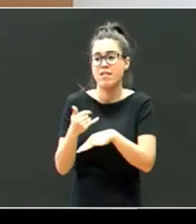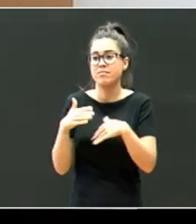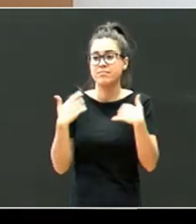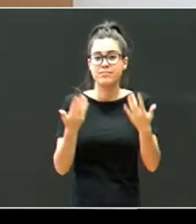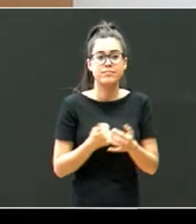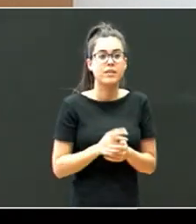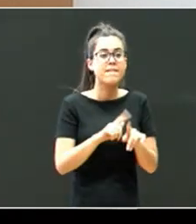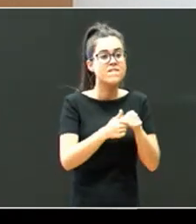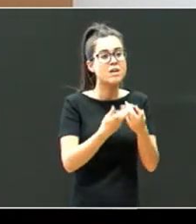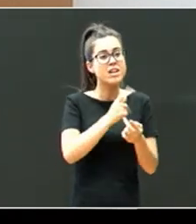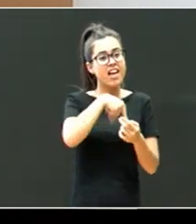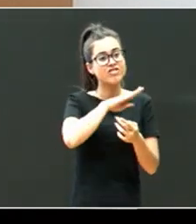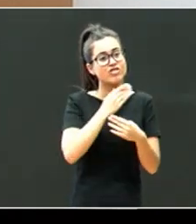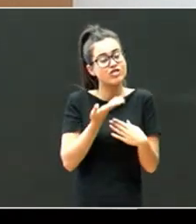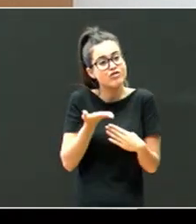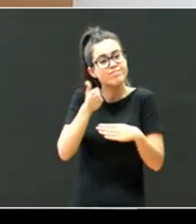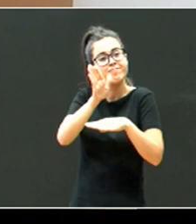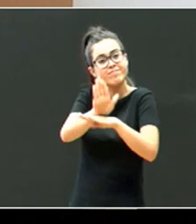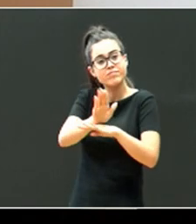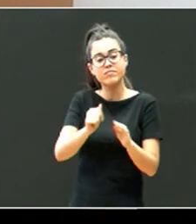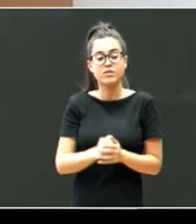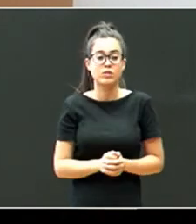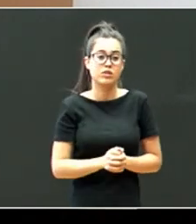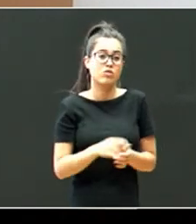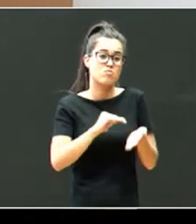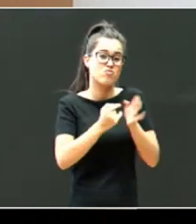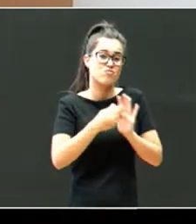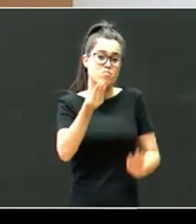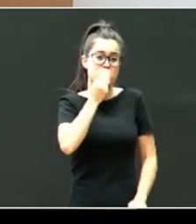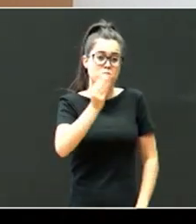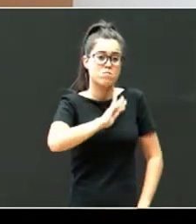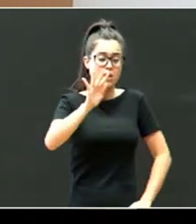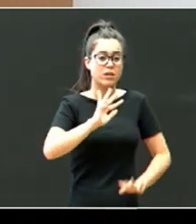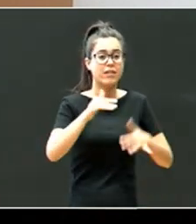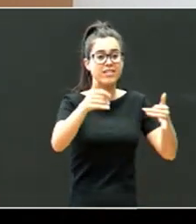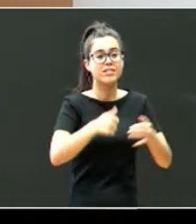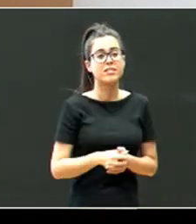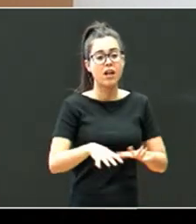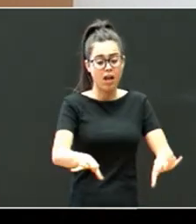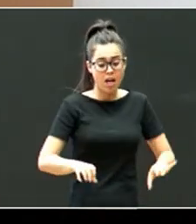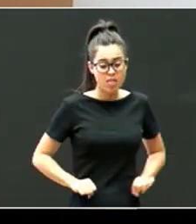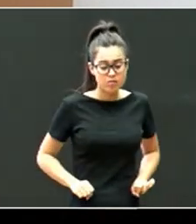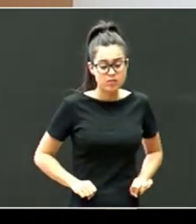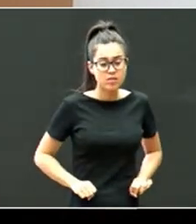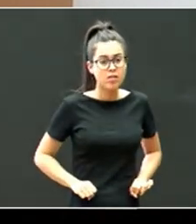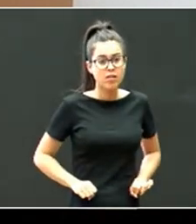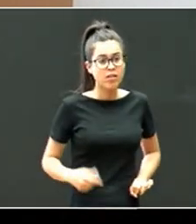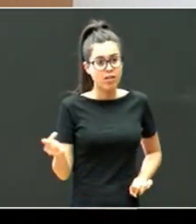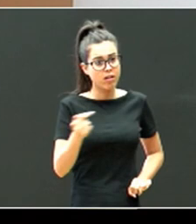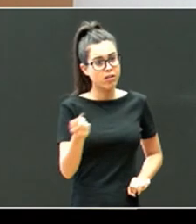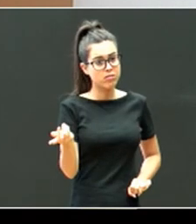familia, ezkaintzen zaio da, neurri, honena. Horretik, adopzioa, ez da, beres, txarra.